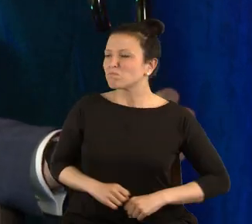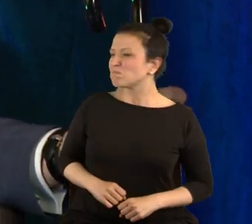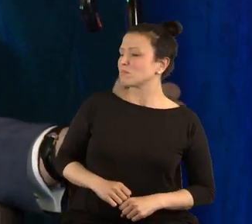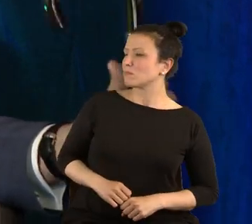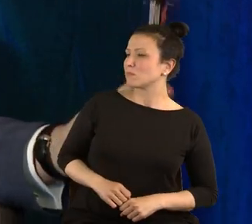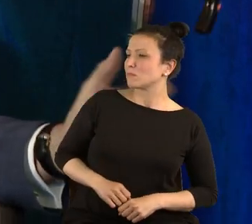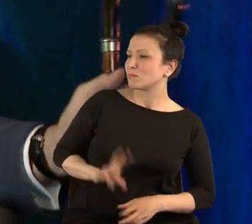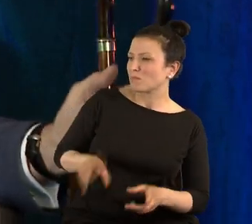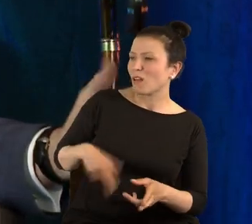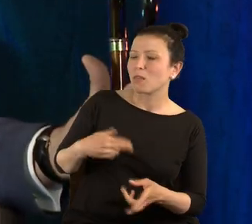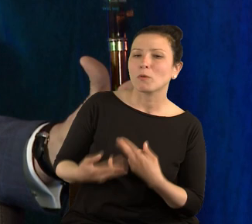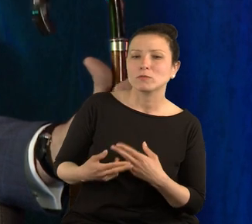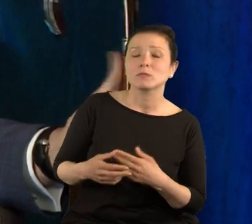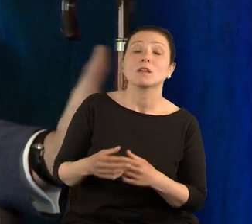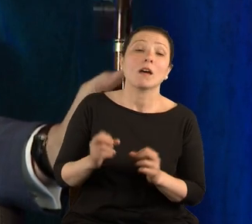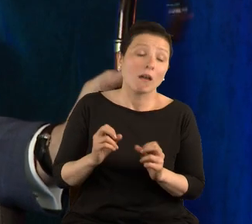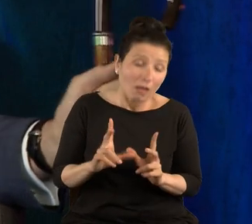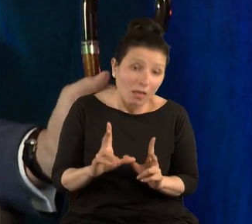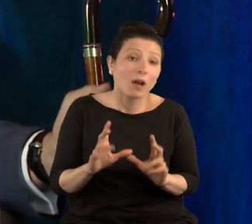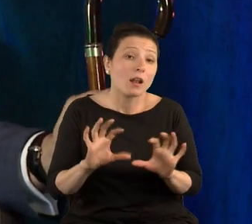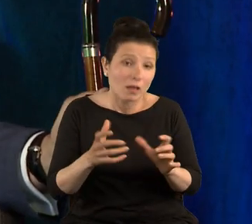fuknął, ale wyłączął.